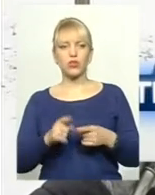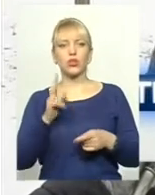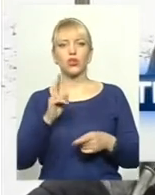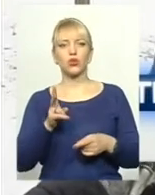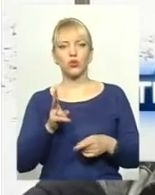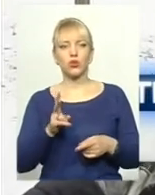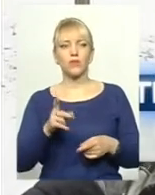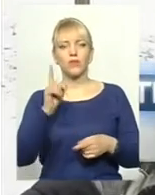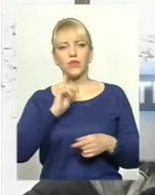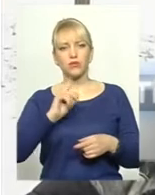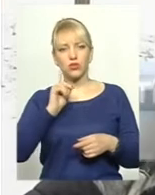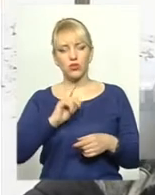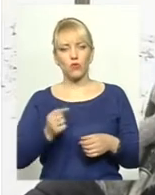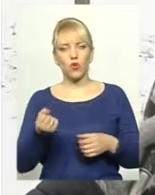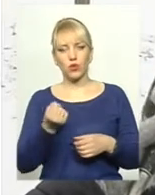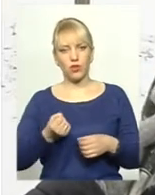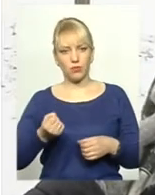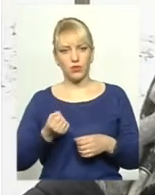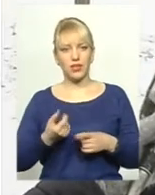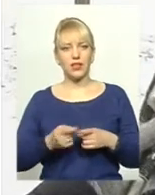тимчасово утримуються,